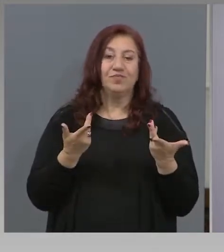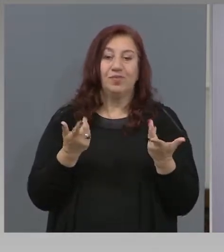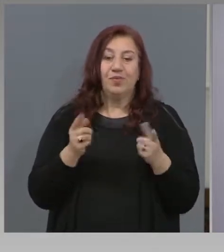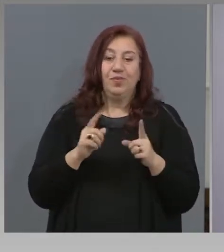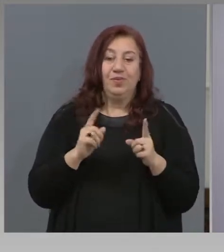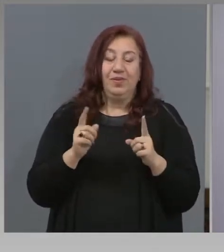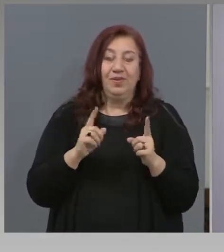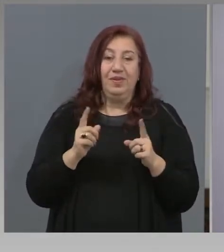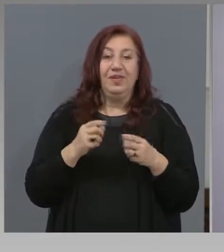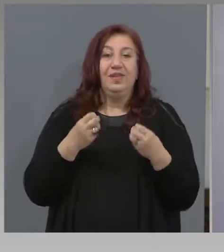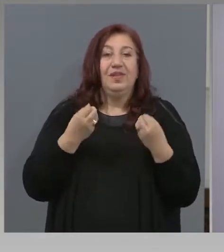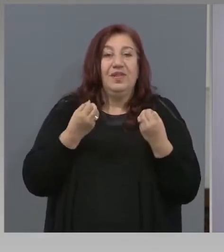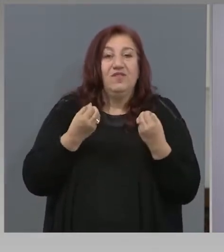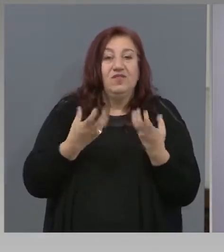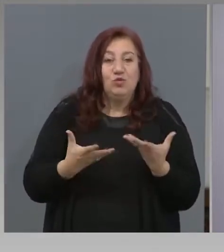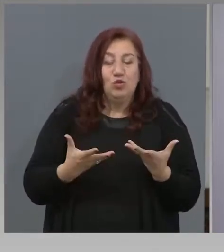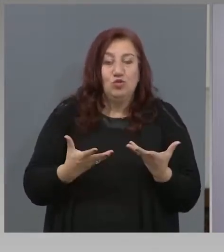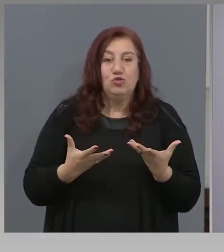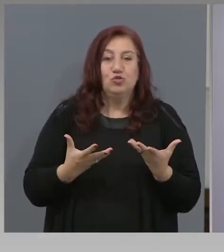невъзможността да се предобиват